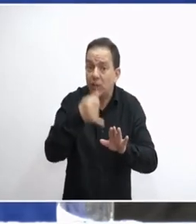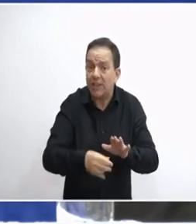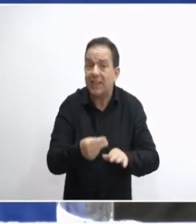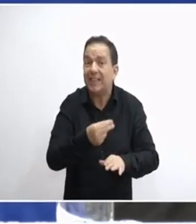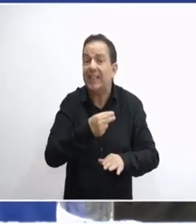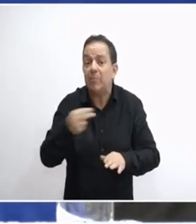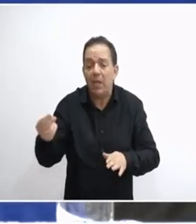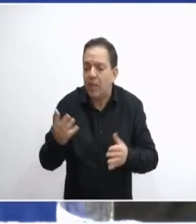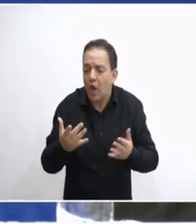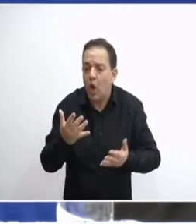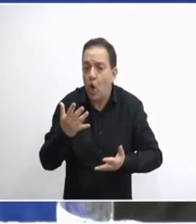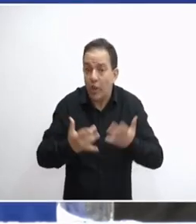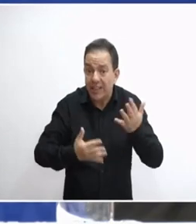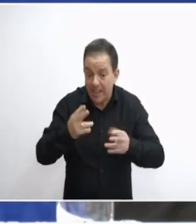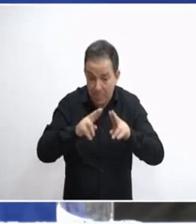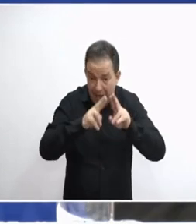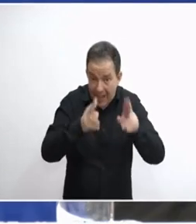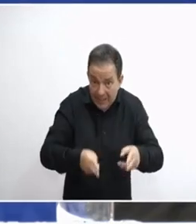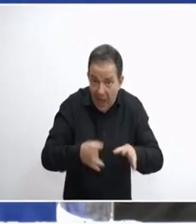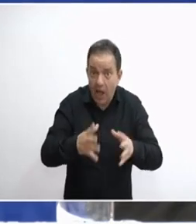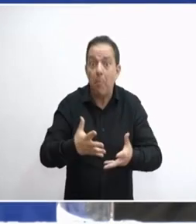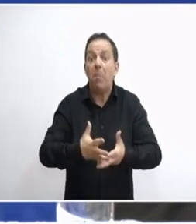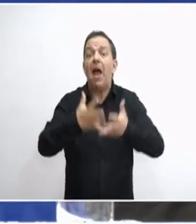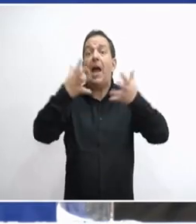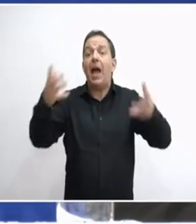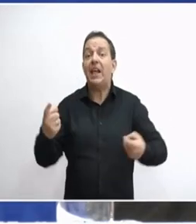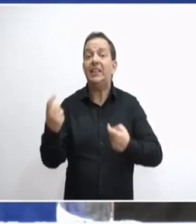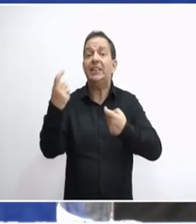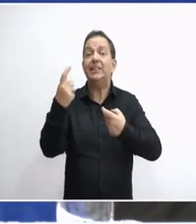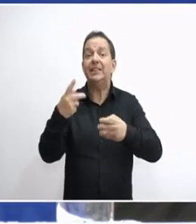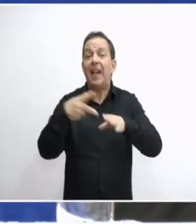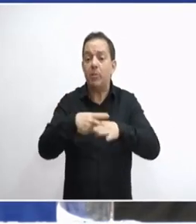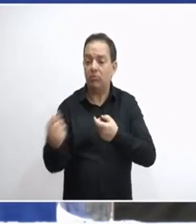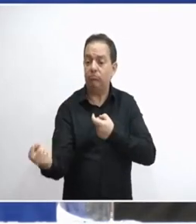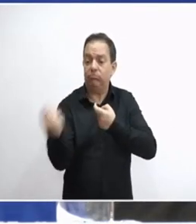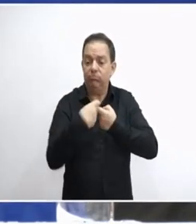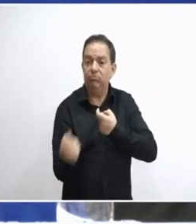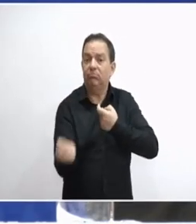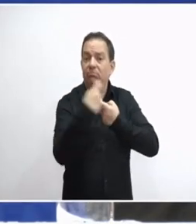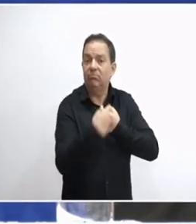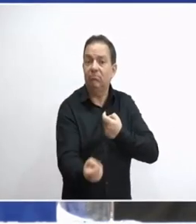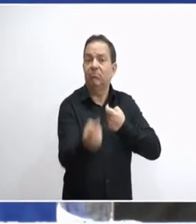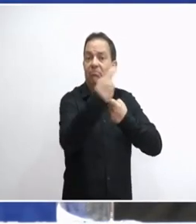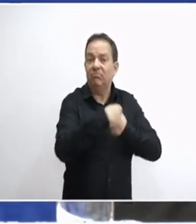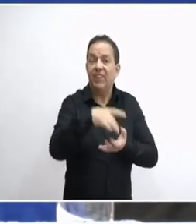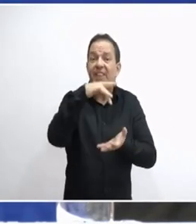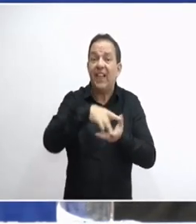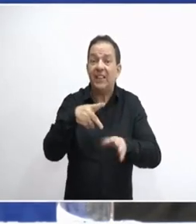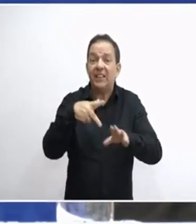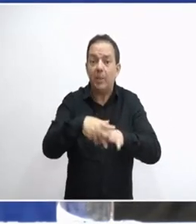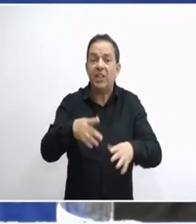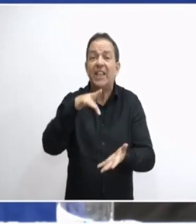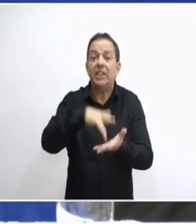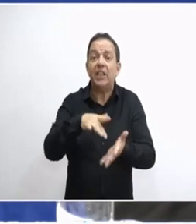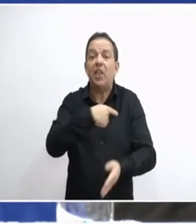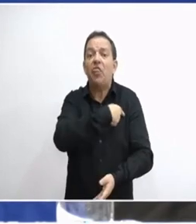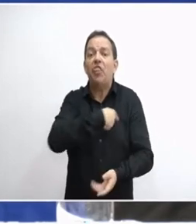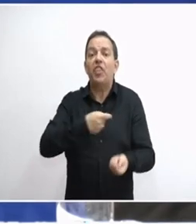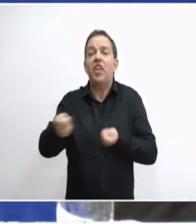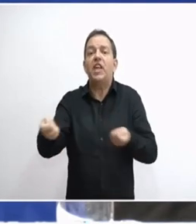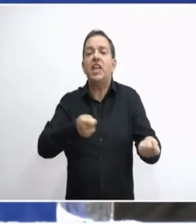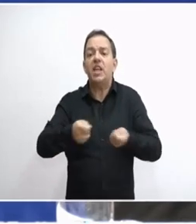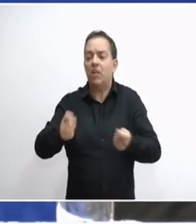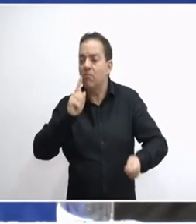λογιστικά μαγαζιά μιας μεγαλύτερης ιδιωτικής τράπεζας των κεντρικών τραπεζιών και όλες μαζί σε μια κεντρική παγκόσμια διοίκηση. Έτσι